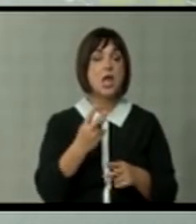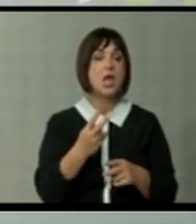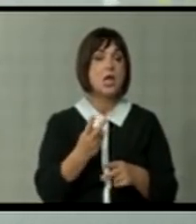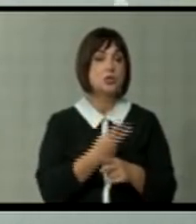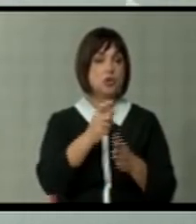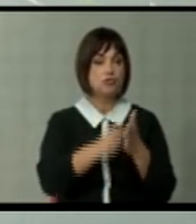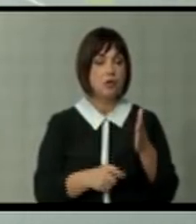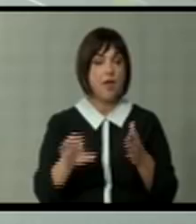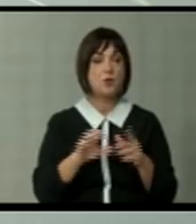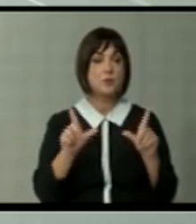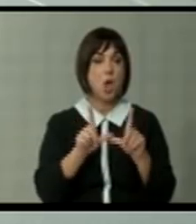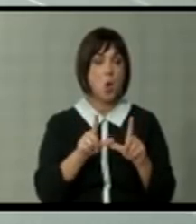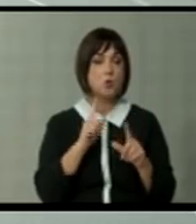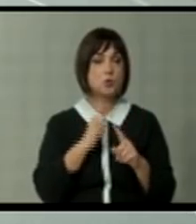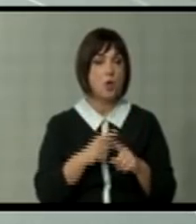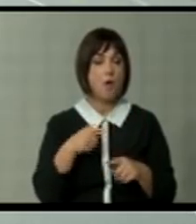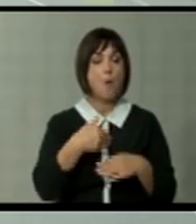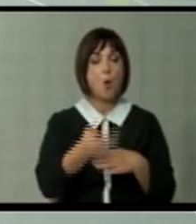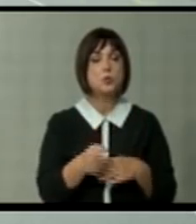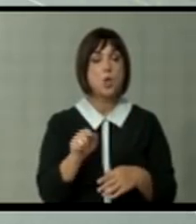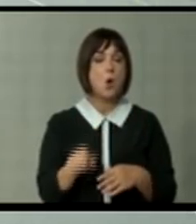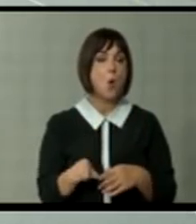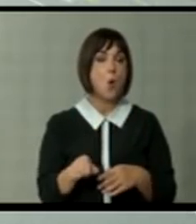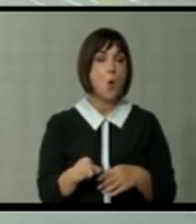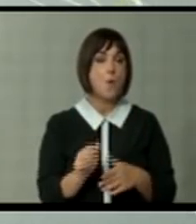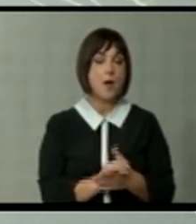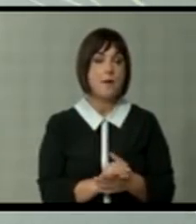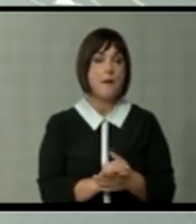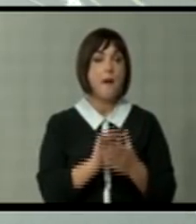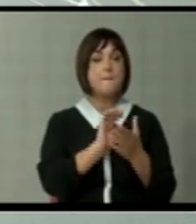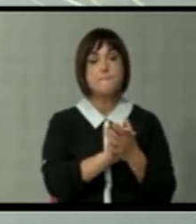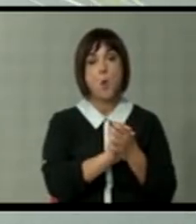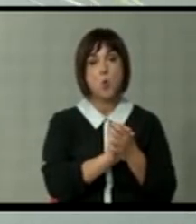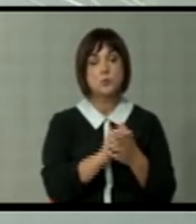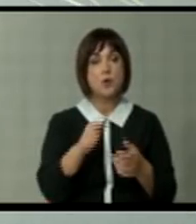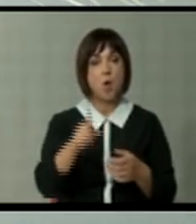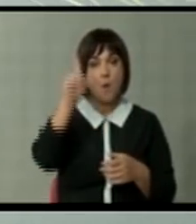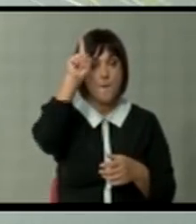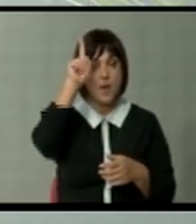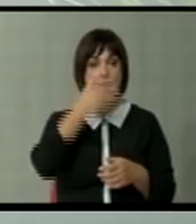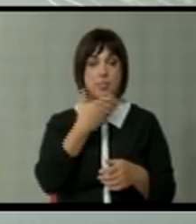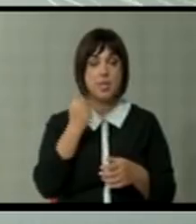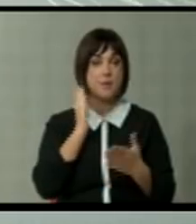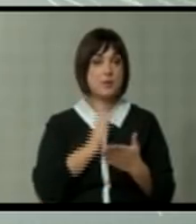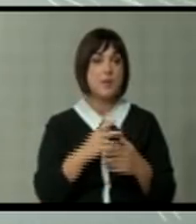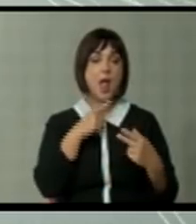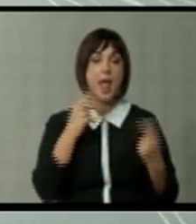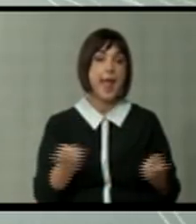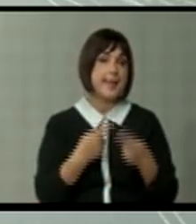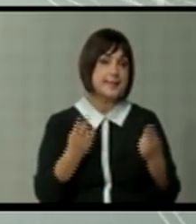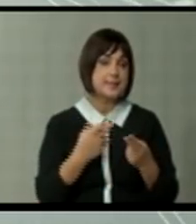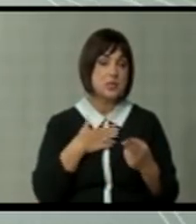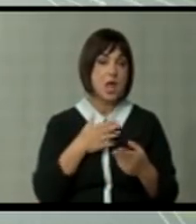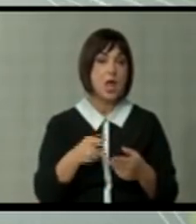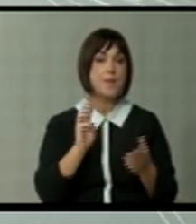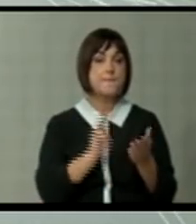унија, кој што дефинитивно сега после ова поздрав, да речам, од Берлин, нема да биде толку едноставно да и